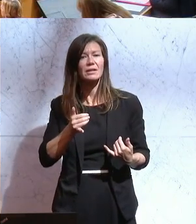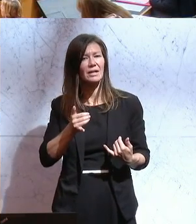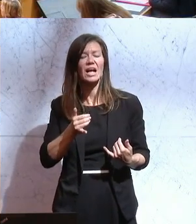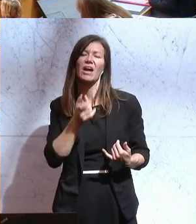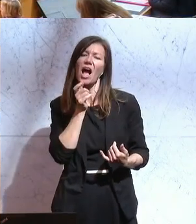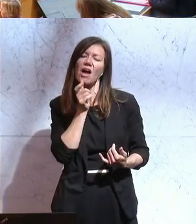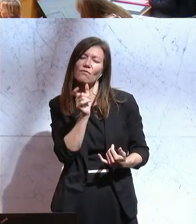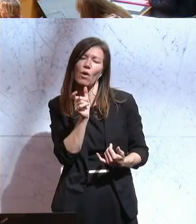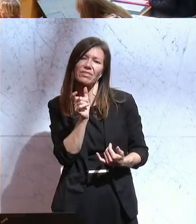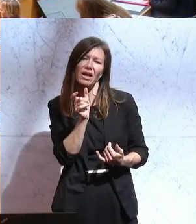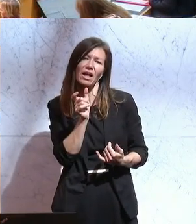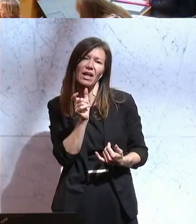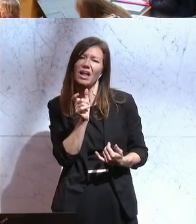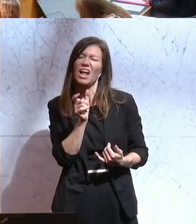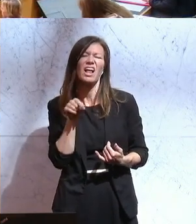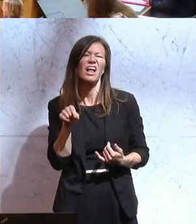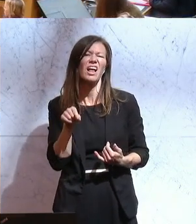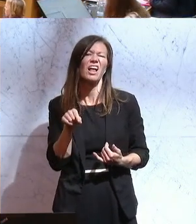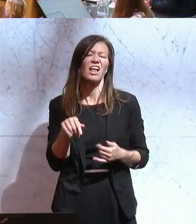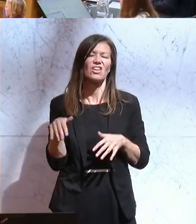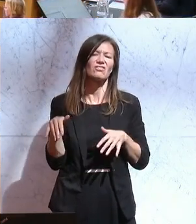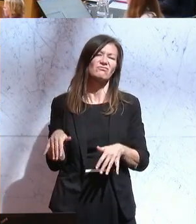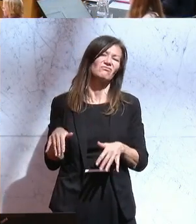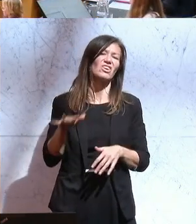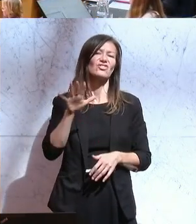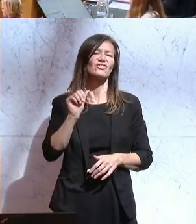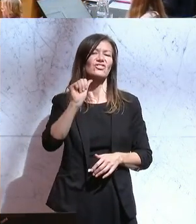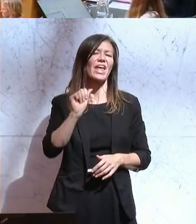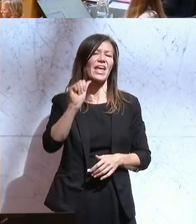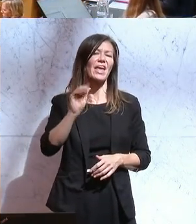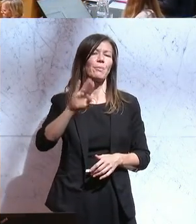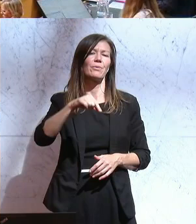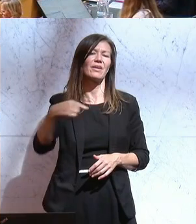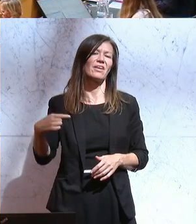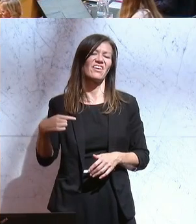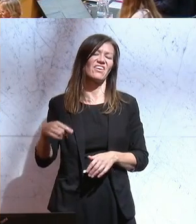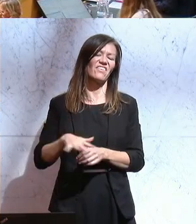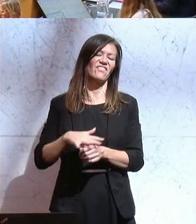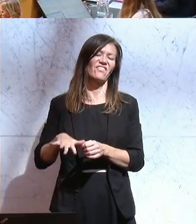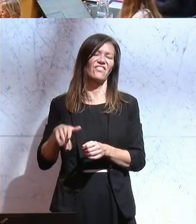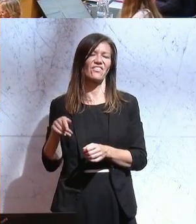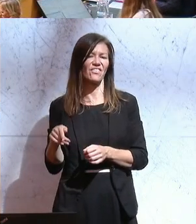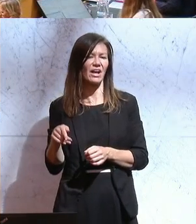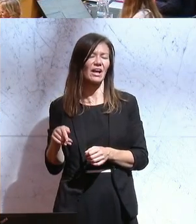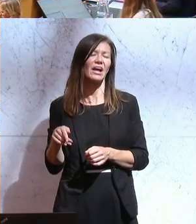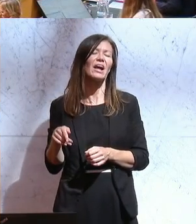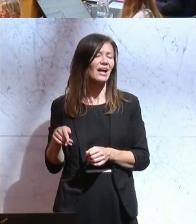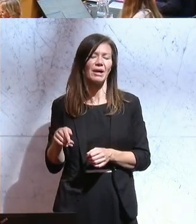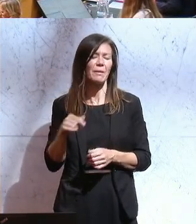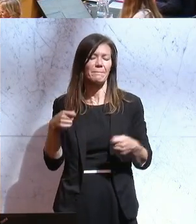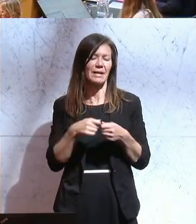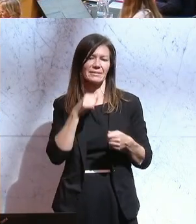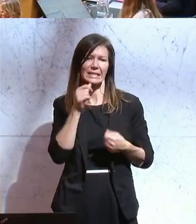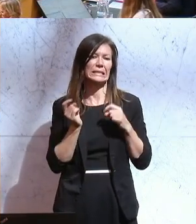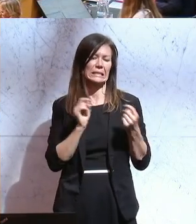Ausdrucksweisen wie, dass sich Schäbig keinen Platz, keinen Ordnungsruf jetzt erteilt. Aber ich wollte nur auch für den weiteren Verlauf der